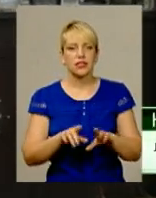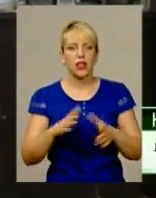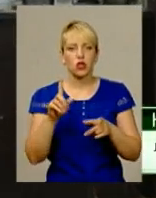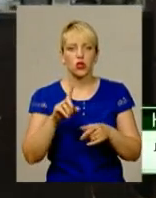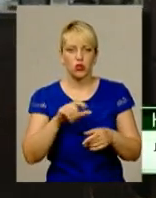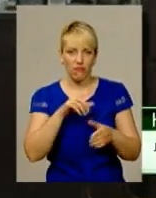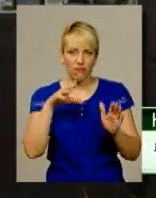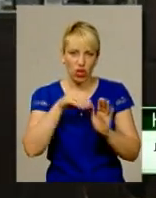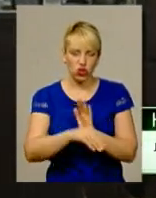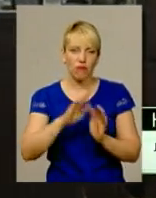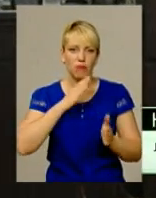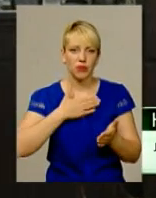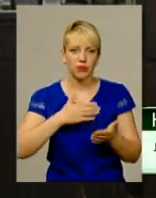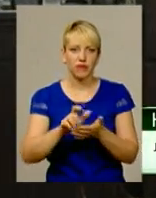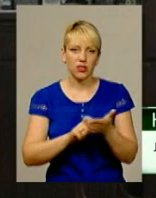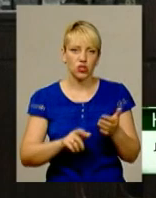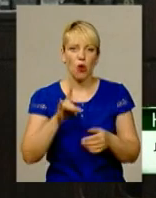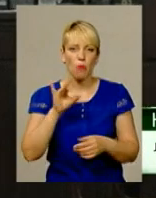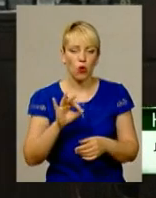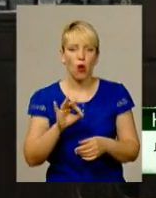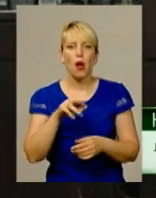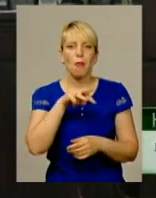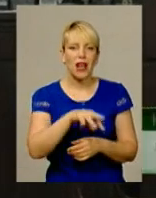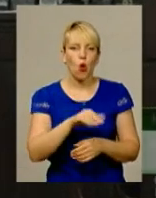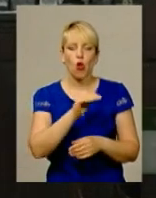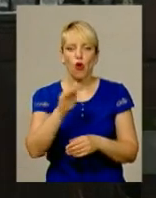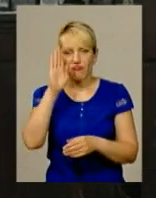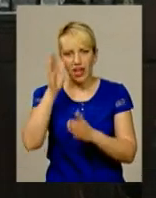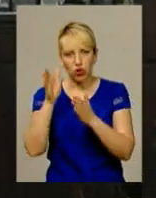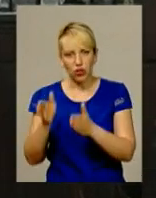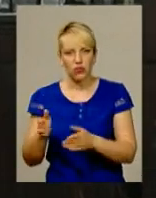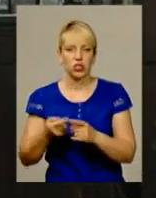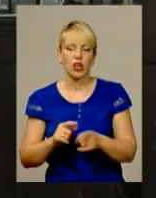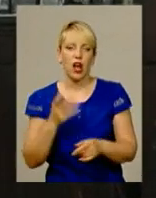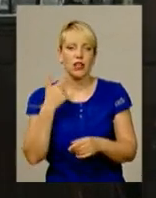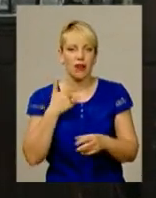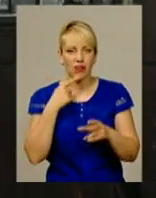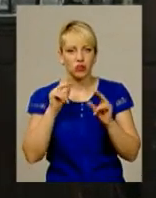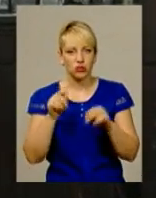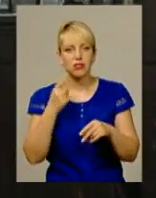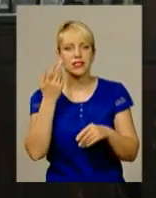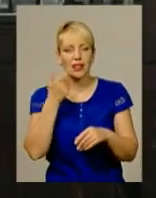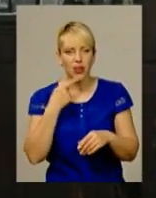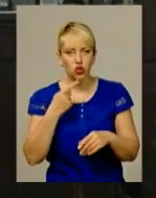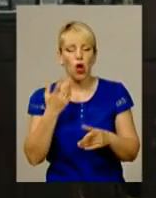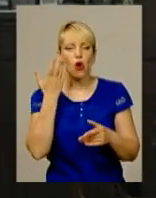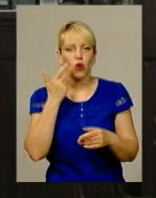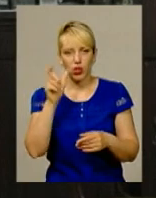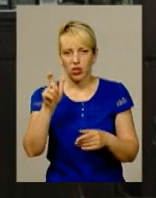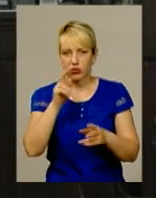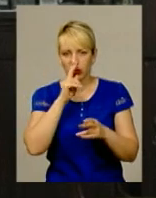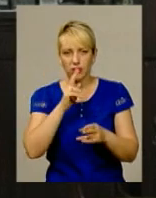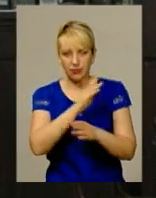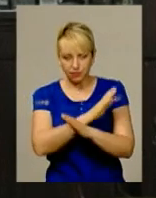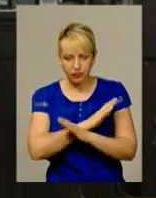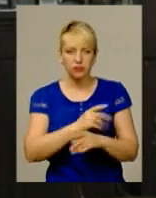туди увійшов і вірш про Миколу Федоровича. Тому що, скажу вам по правді, коли його не стало, я просто якось настільки